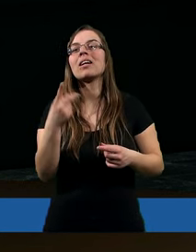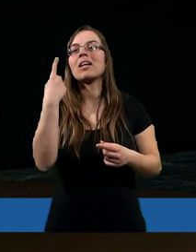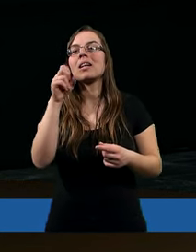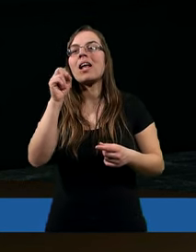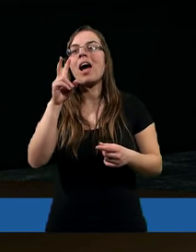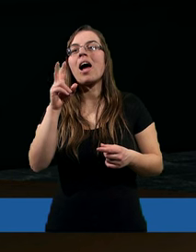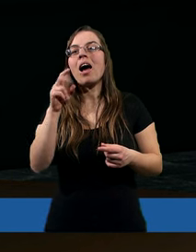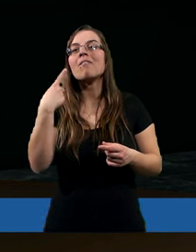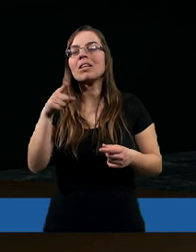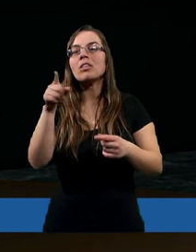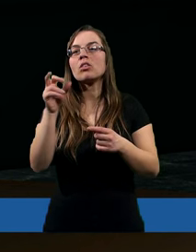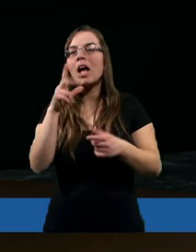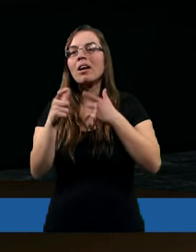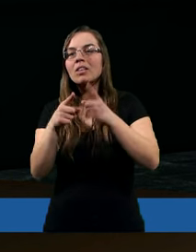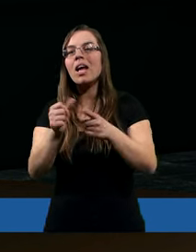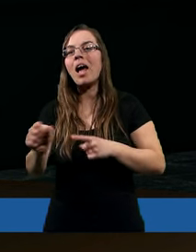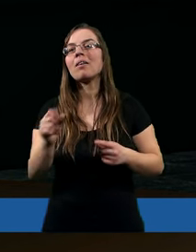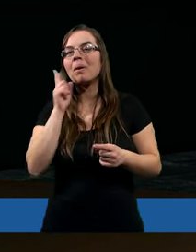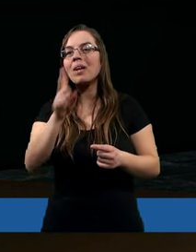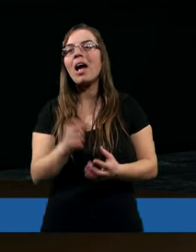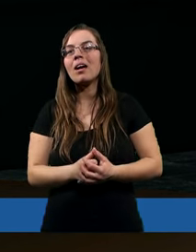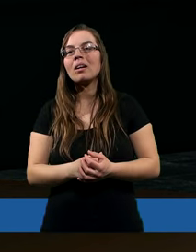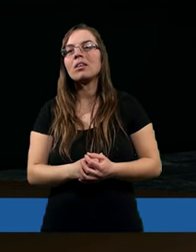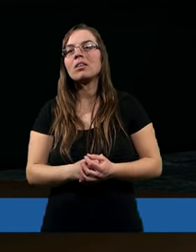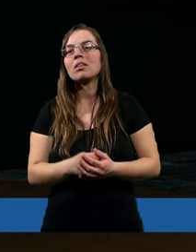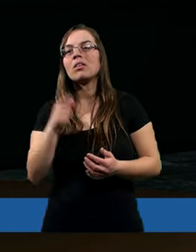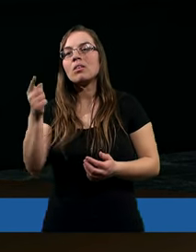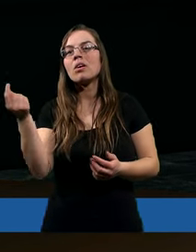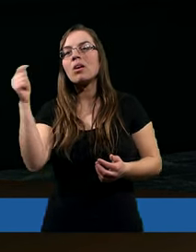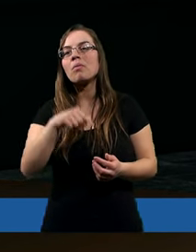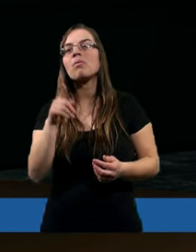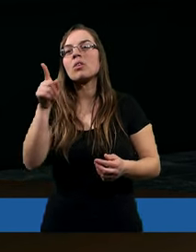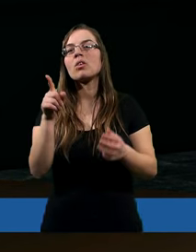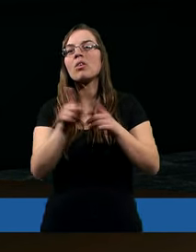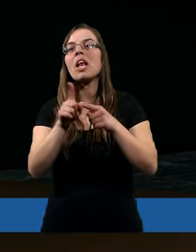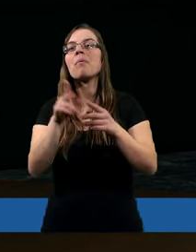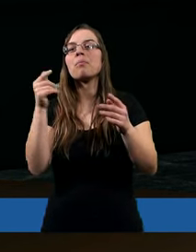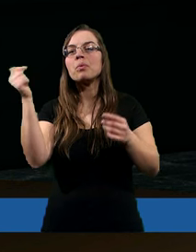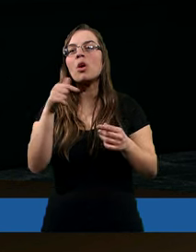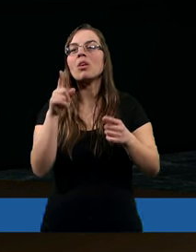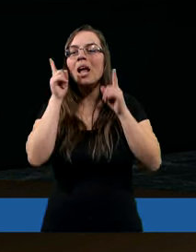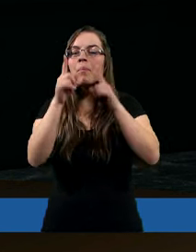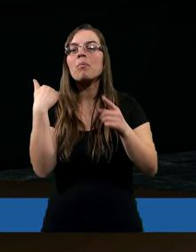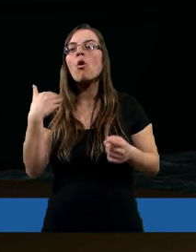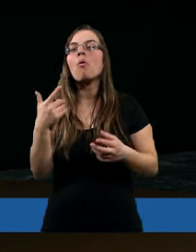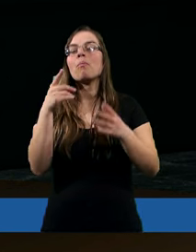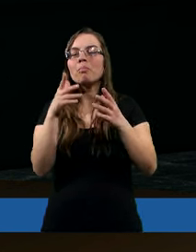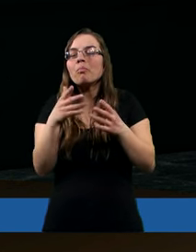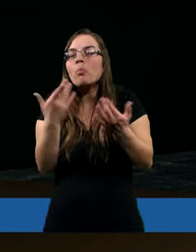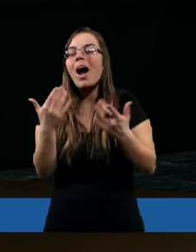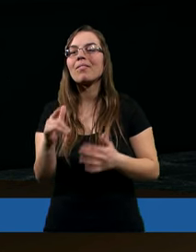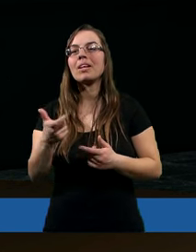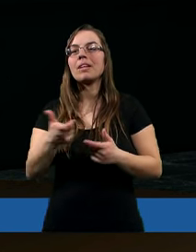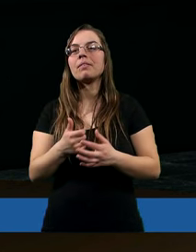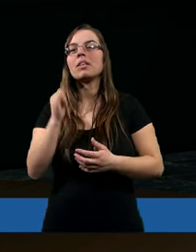Dawid to jest dobra postać. Nie? To jest Dawid, to jest dobra postać, która pokazuje naprawdę tą łaskę Bożą